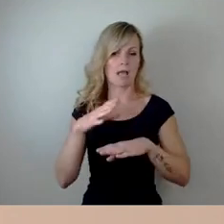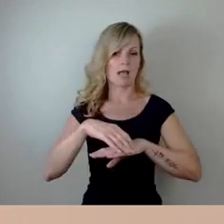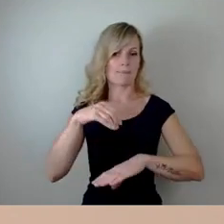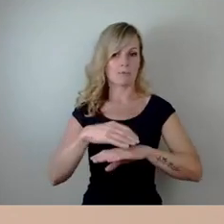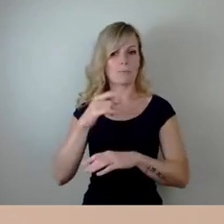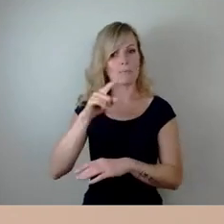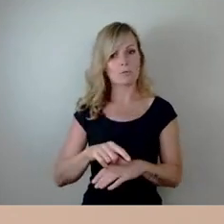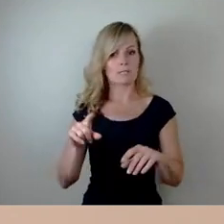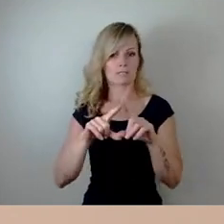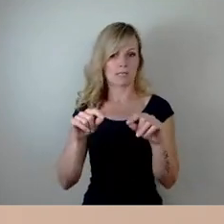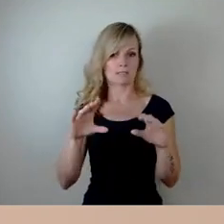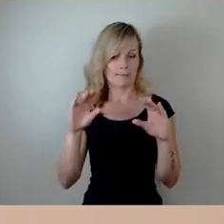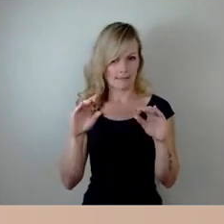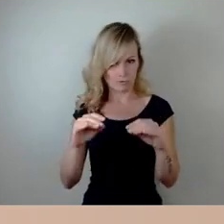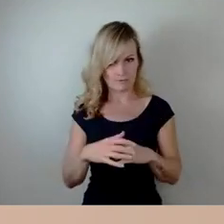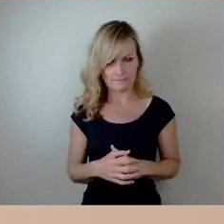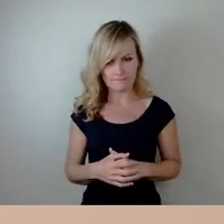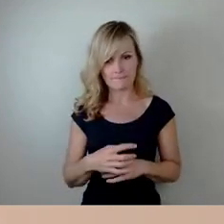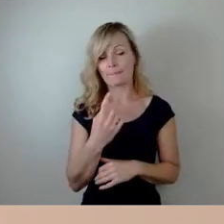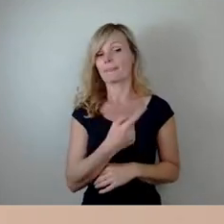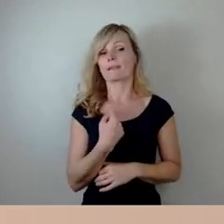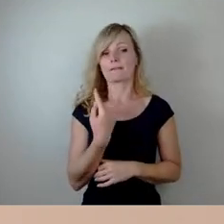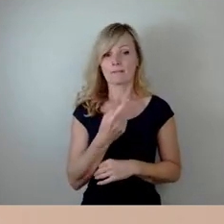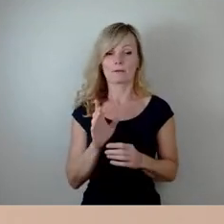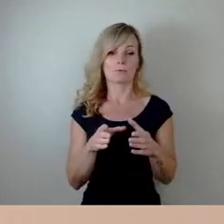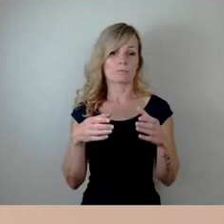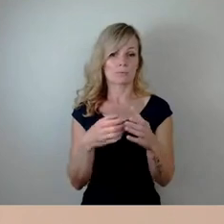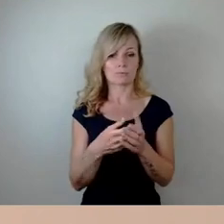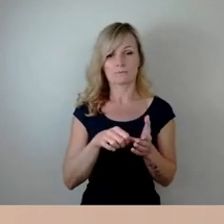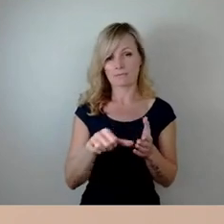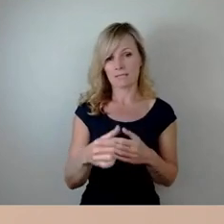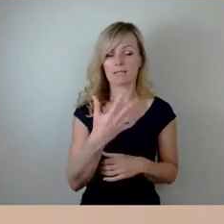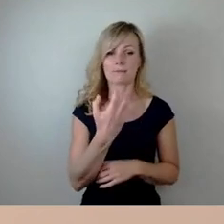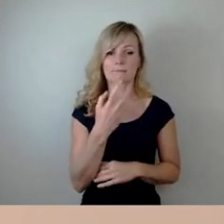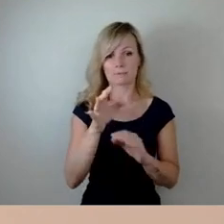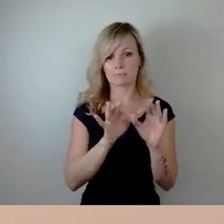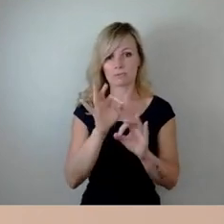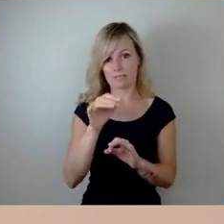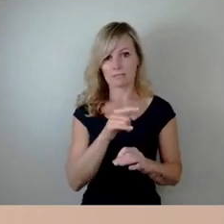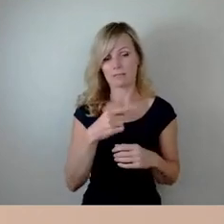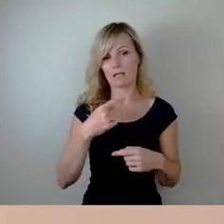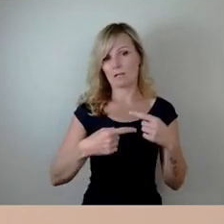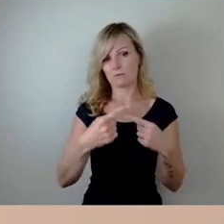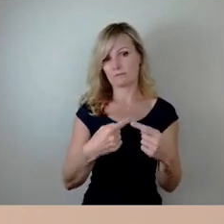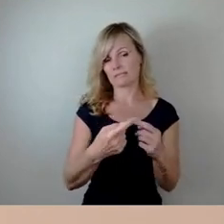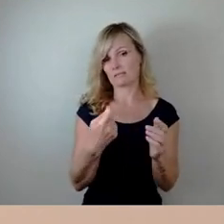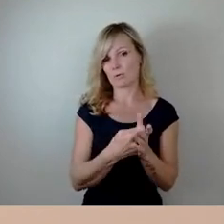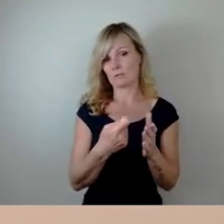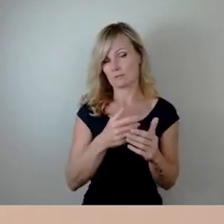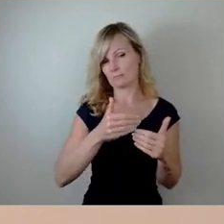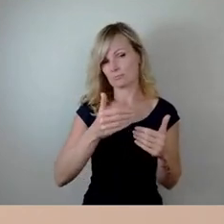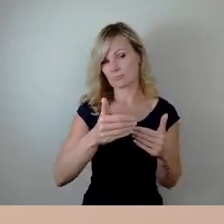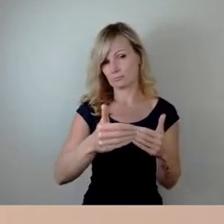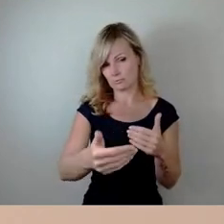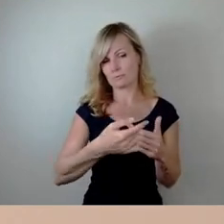nutzen. Wir als Kommune zahlen hier von 50 Prozent der laufenden Kosten pro Monat und